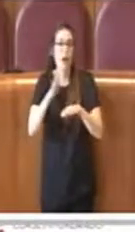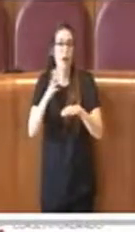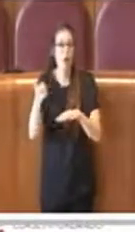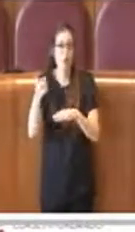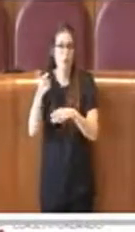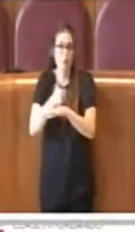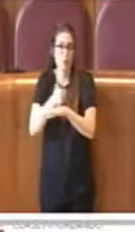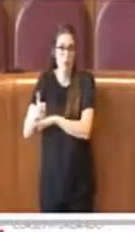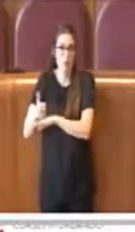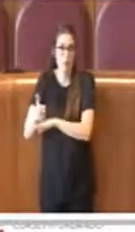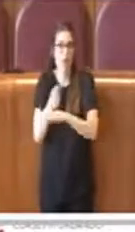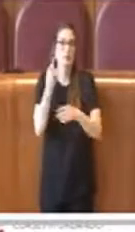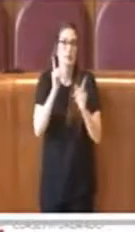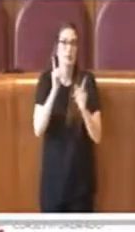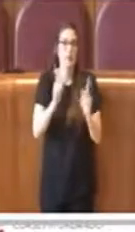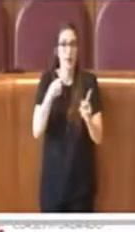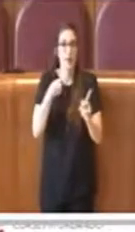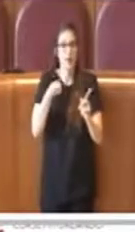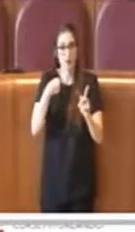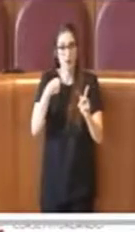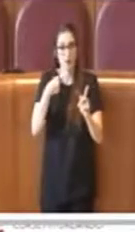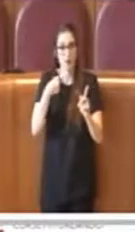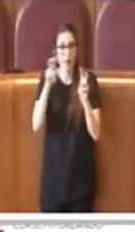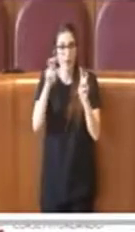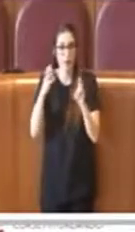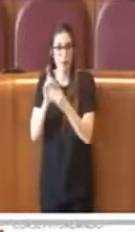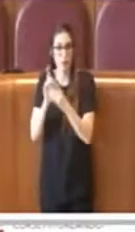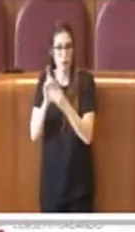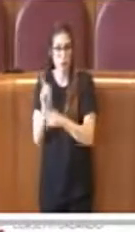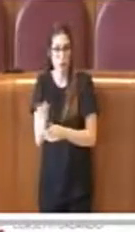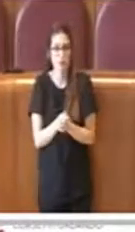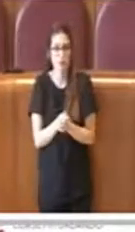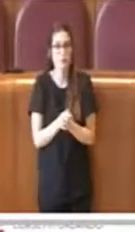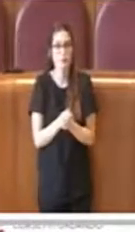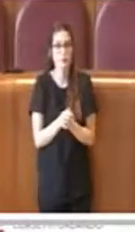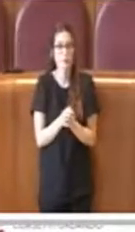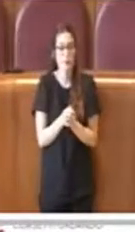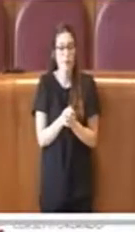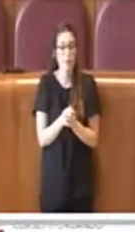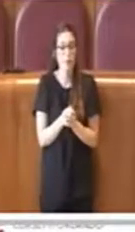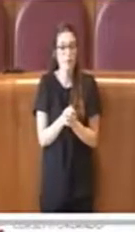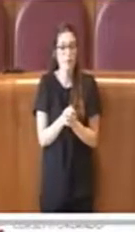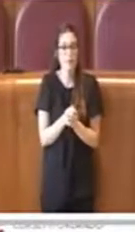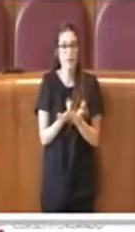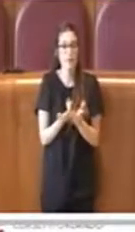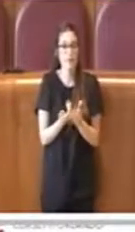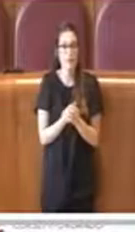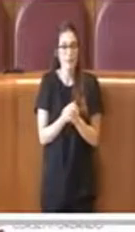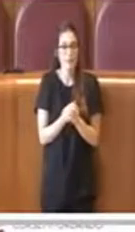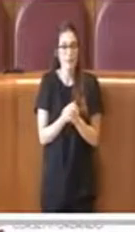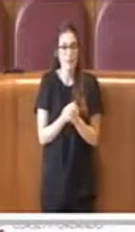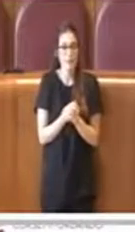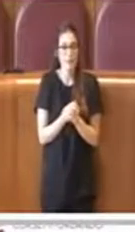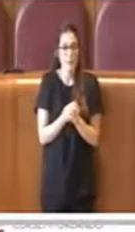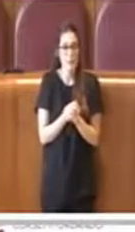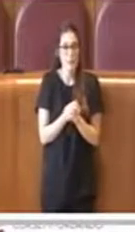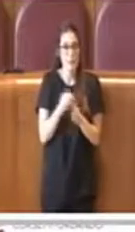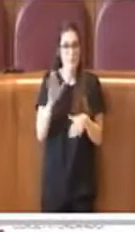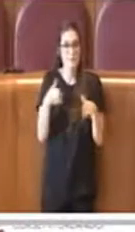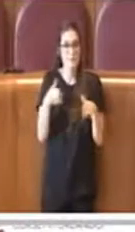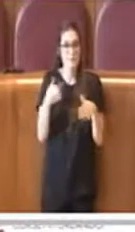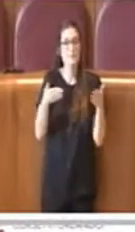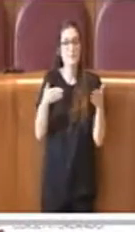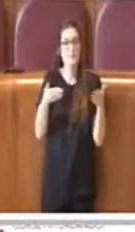seconda delle tematiche affrontate. È convocato dall'assessore politiche e sociali o da un suo delegato, il ruolo più centrale delle